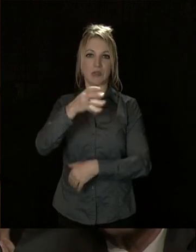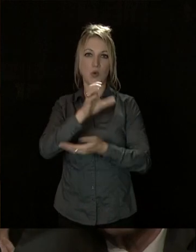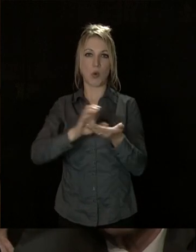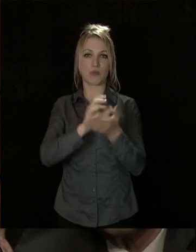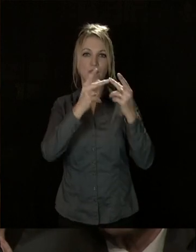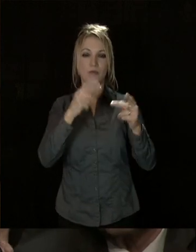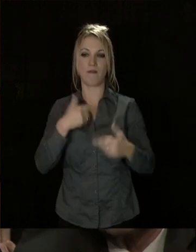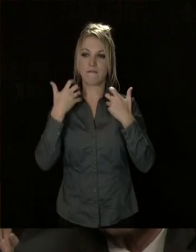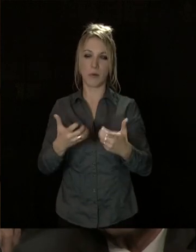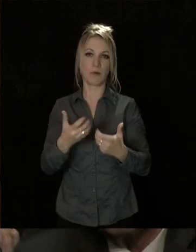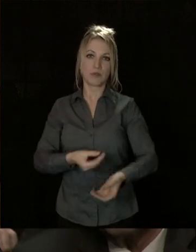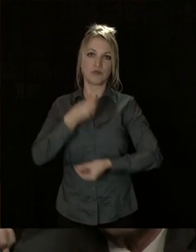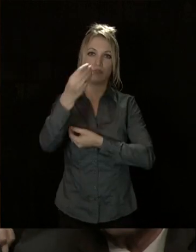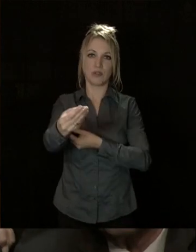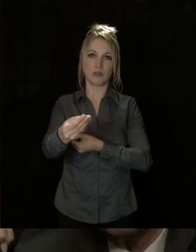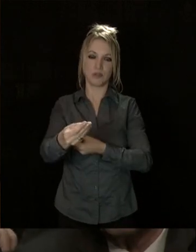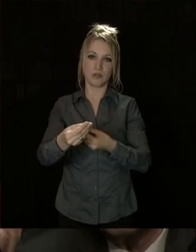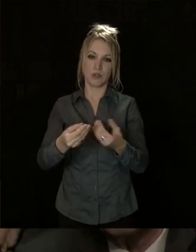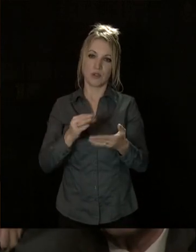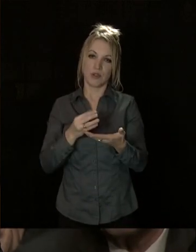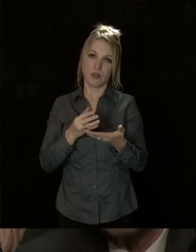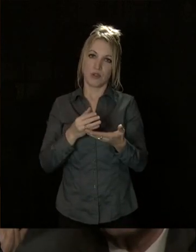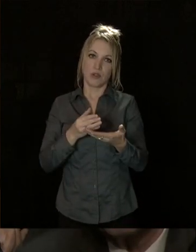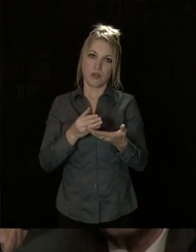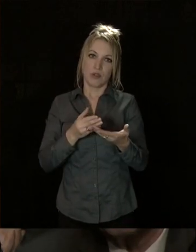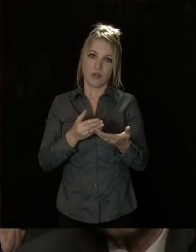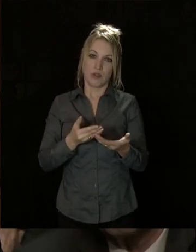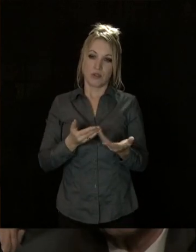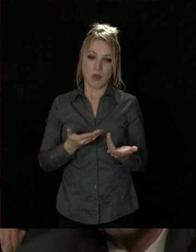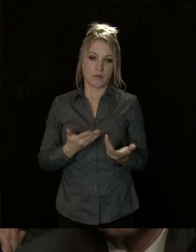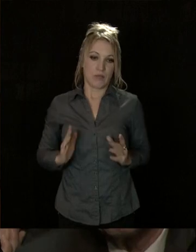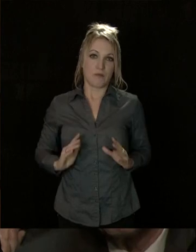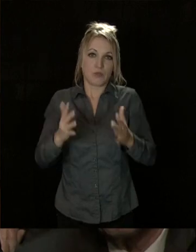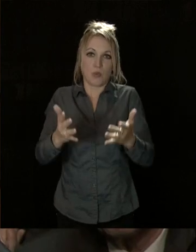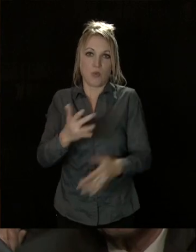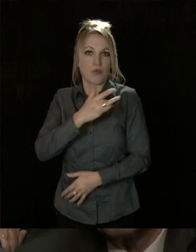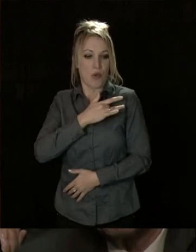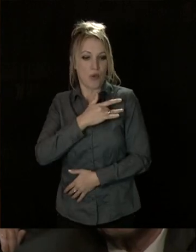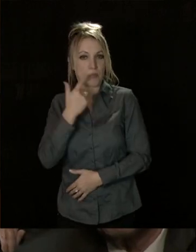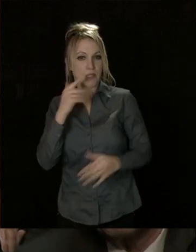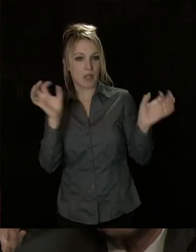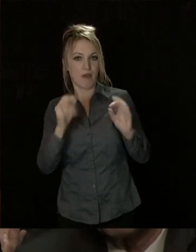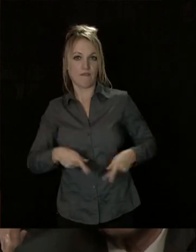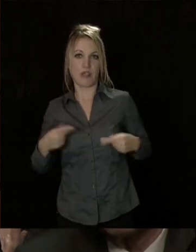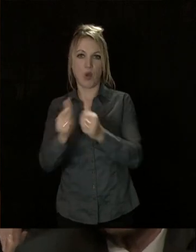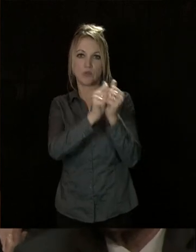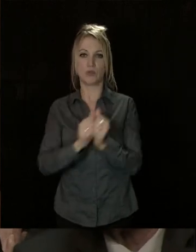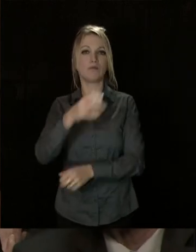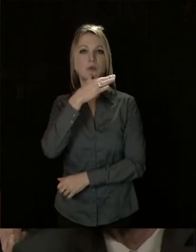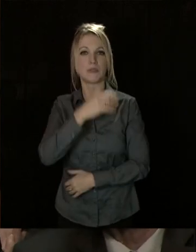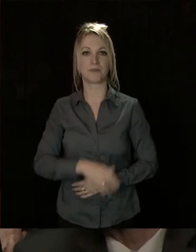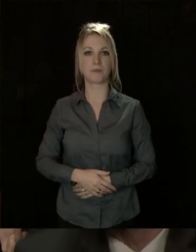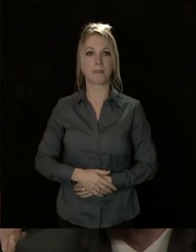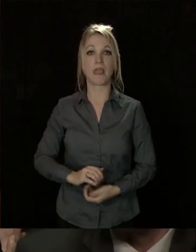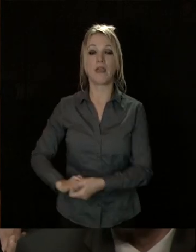je veux apporter dans la conduite de notre belle institution les élans du cœur sans lesquels il n pas de vie et ensemble. Mes chers amis,